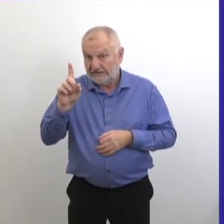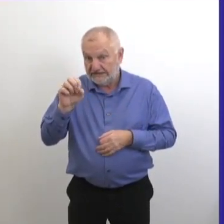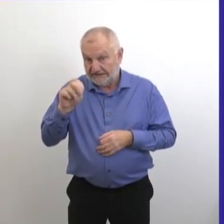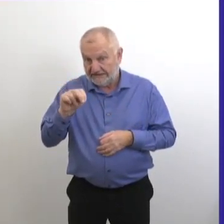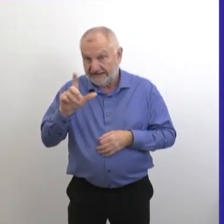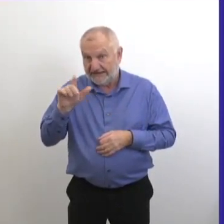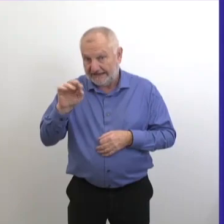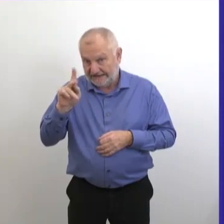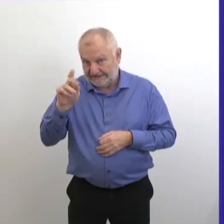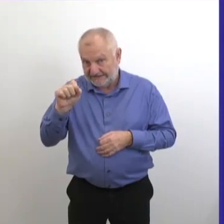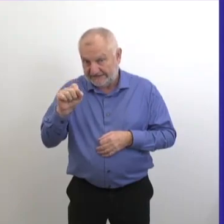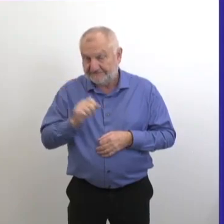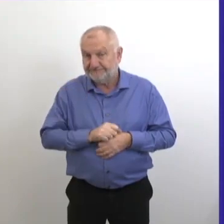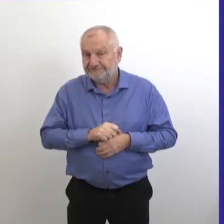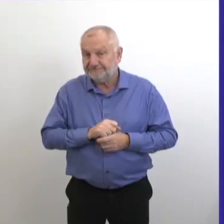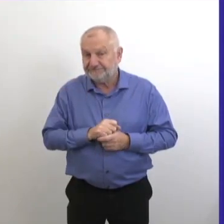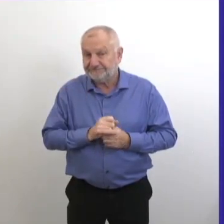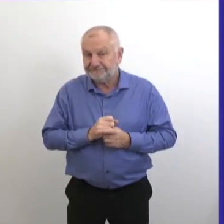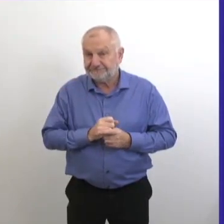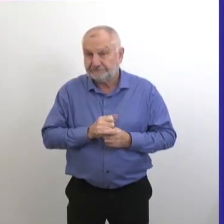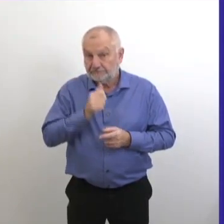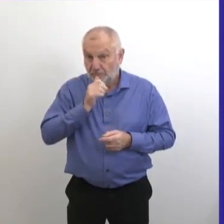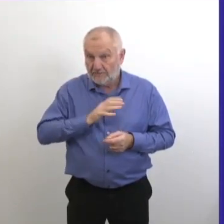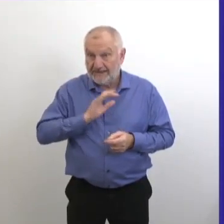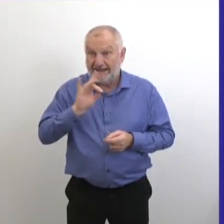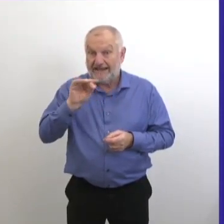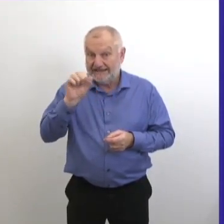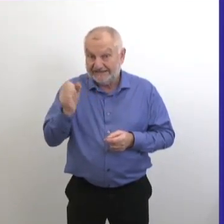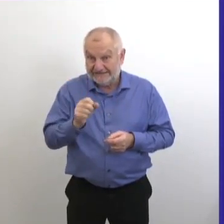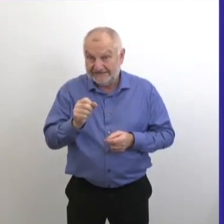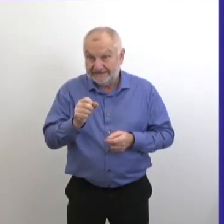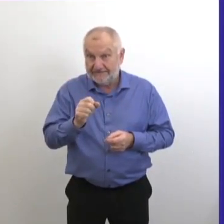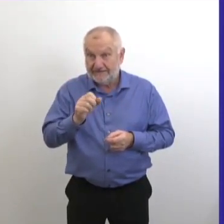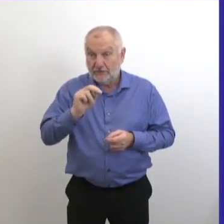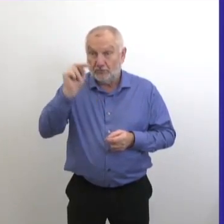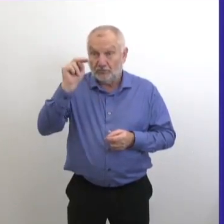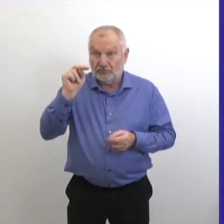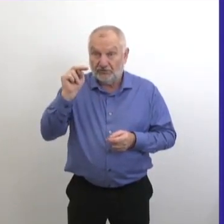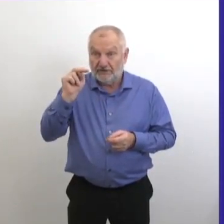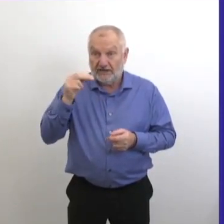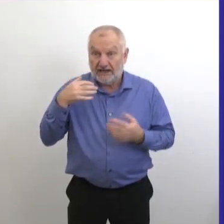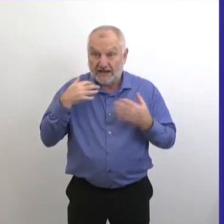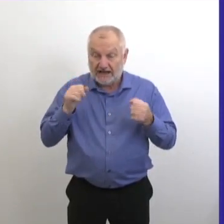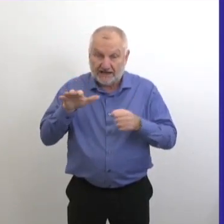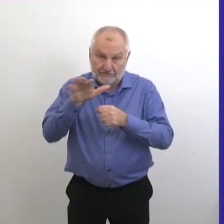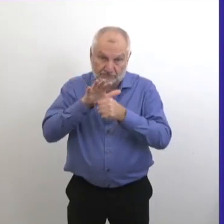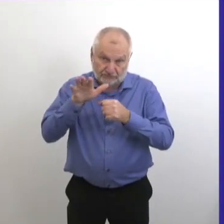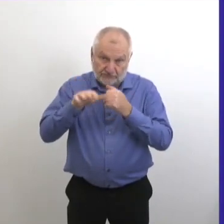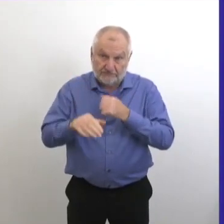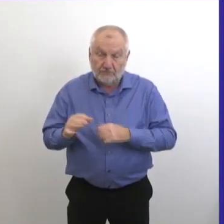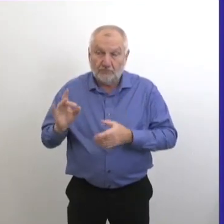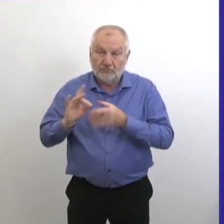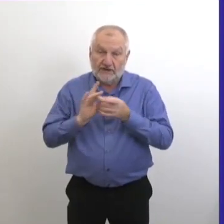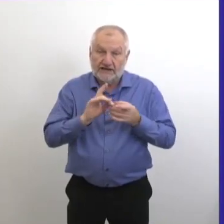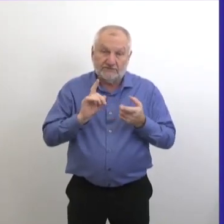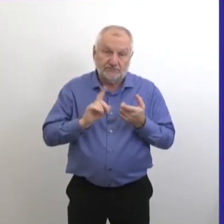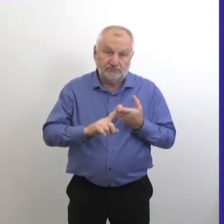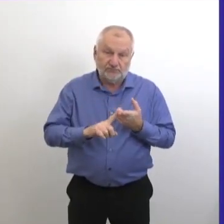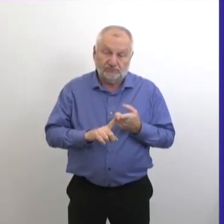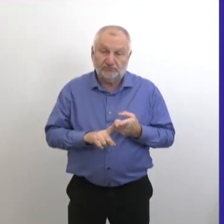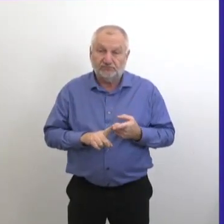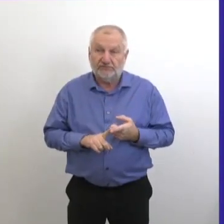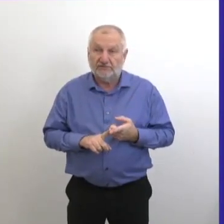une octuagénaire de la région du Nord liée au foyer épidémique au Centre de soins aigus du Complexe de